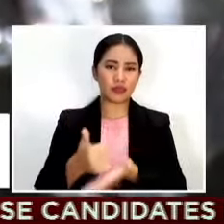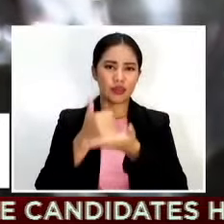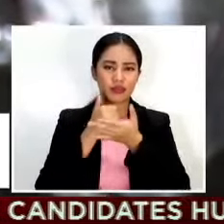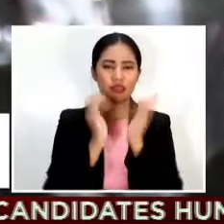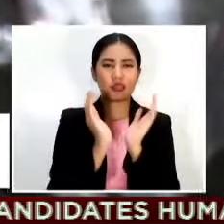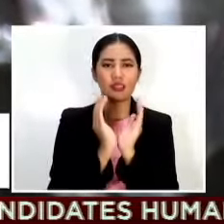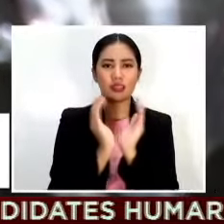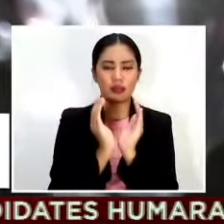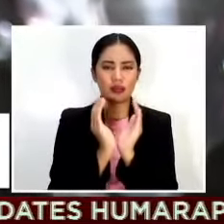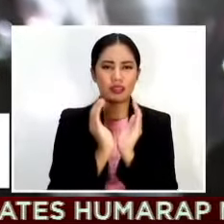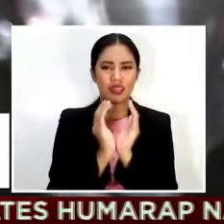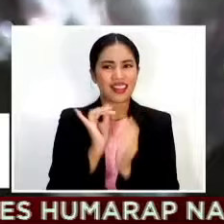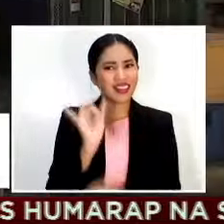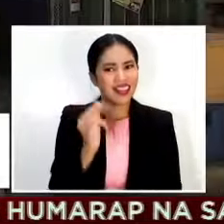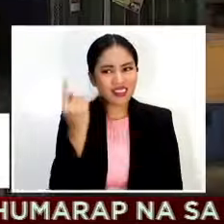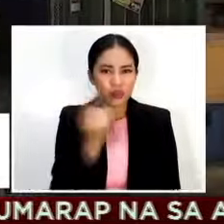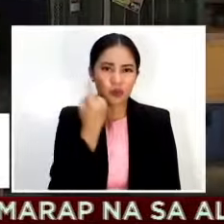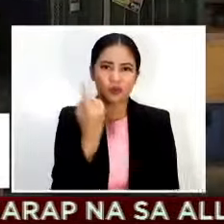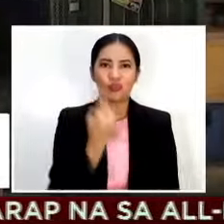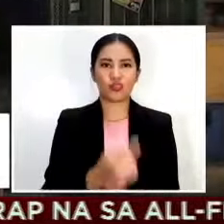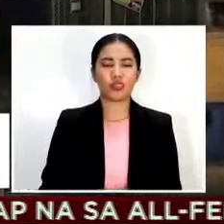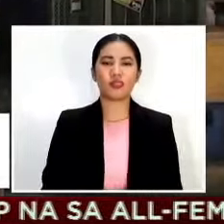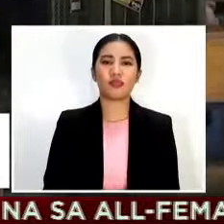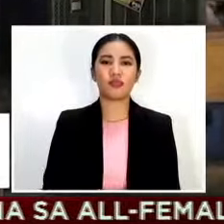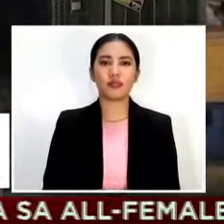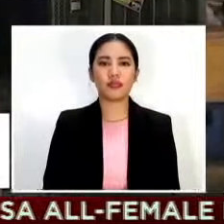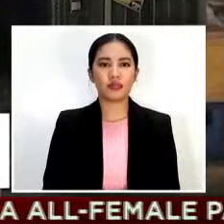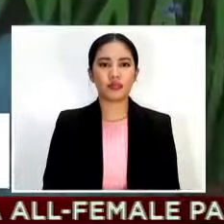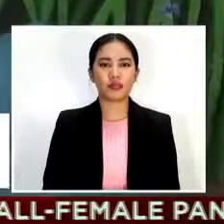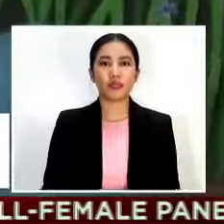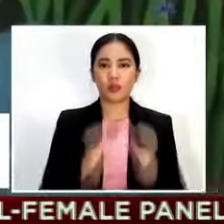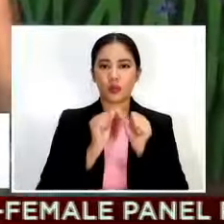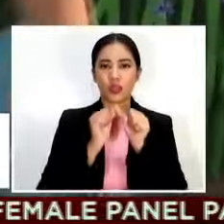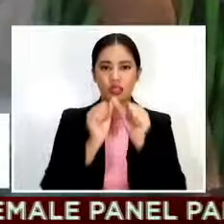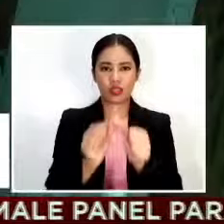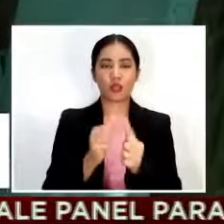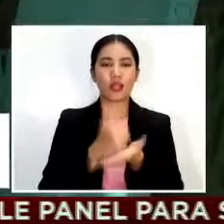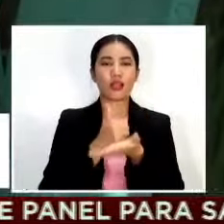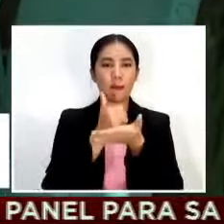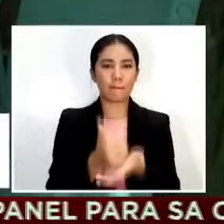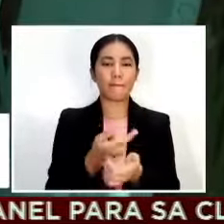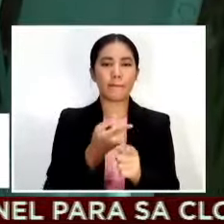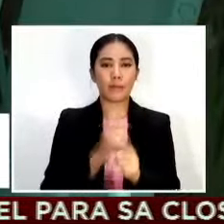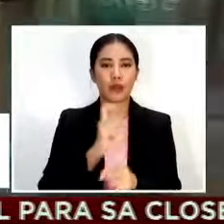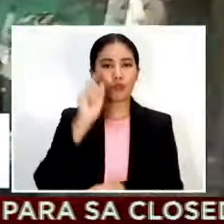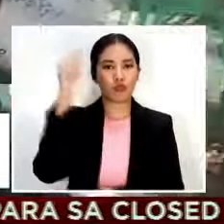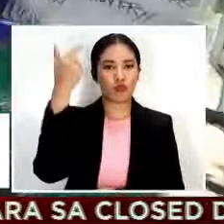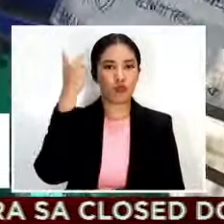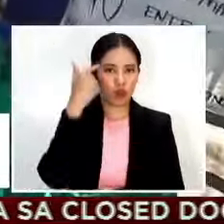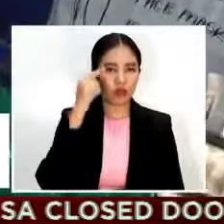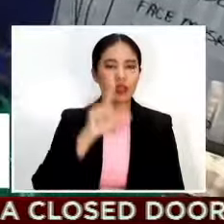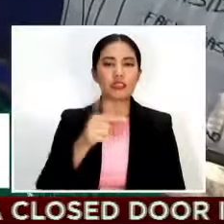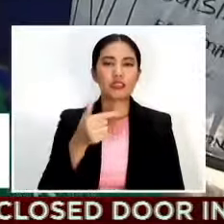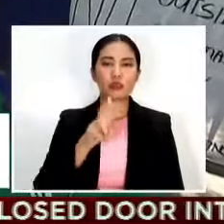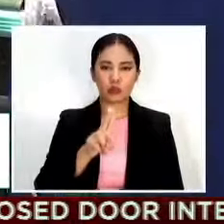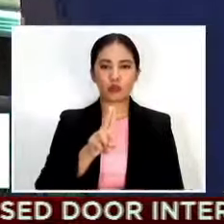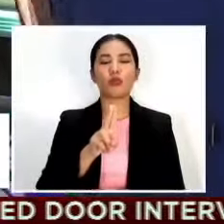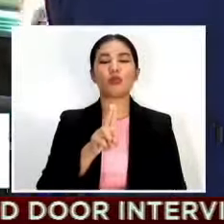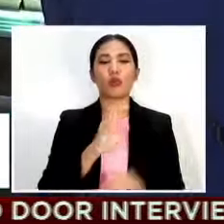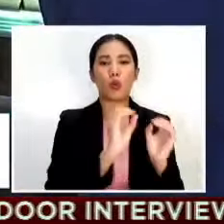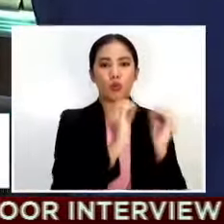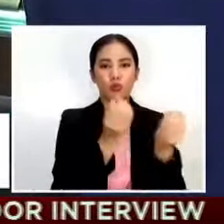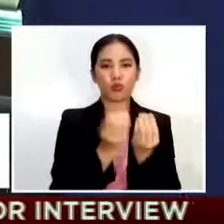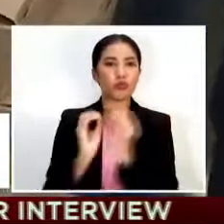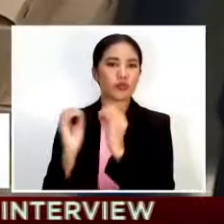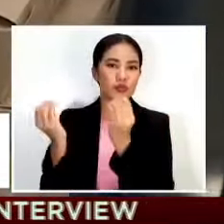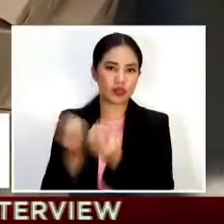yun lang po ang namin ngayon tuloy-tuloy naman ang tulong mula sa LGU at ibang mga grupo at nagdala rin tayo ng